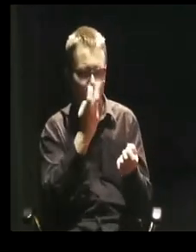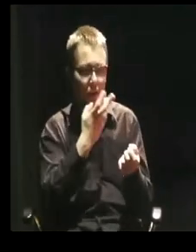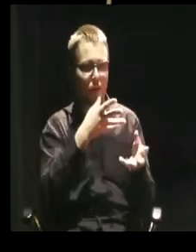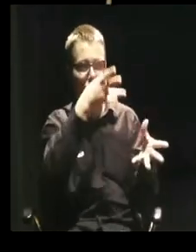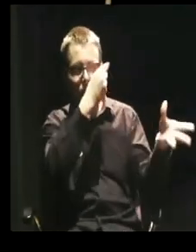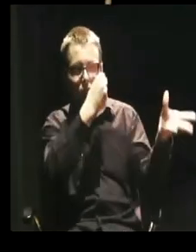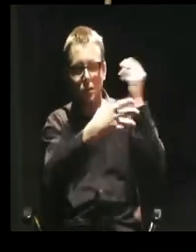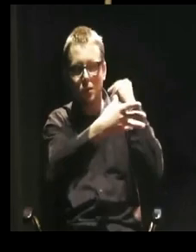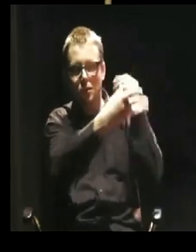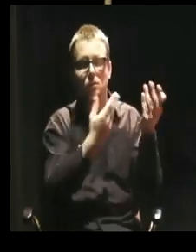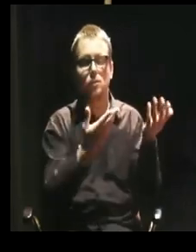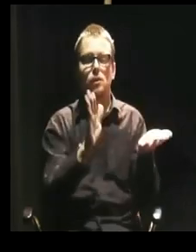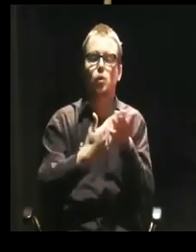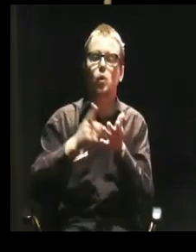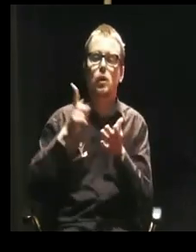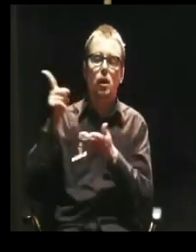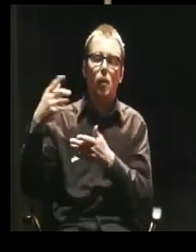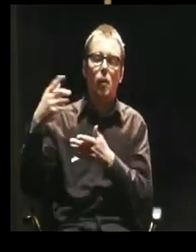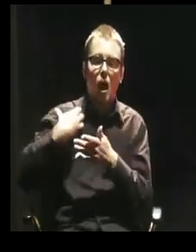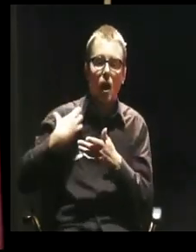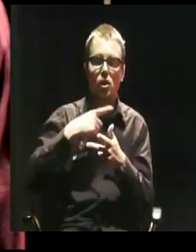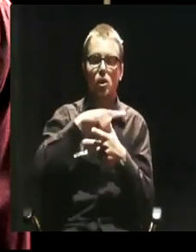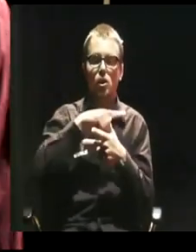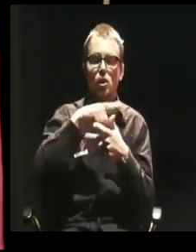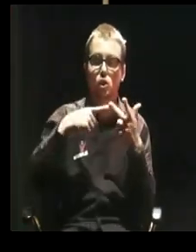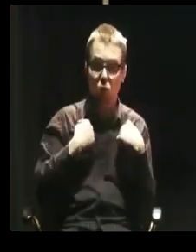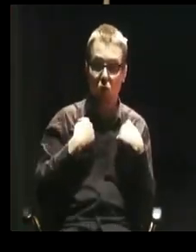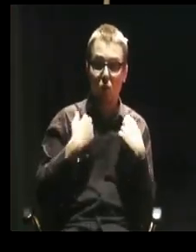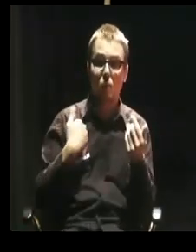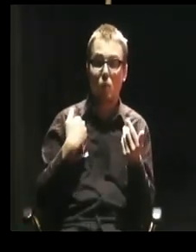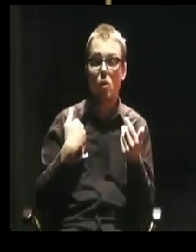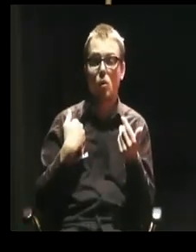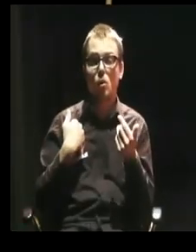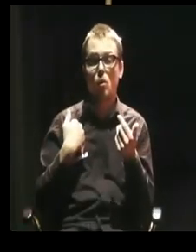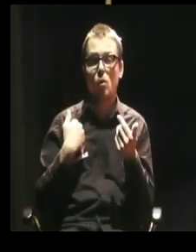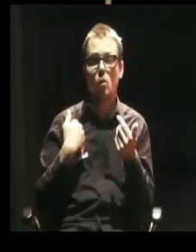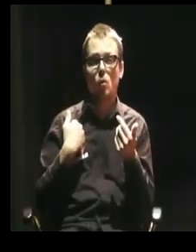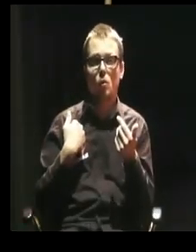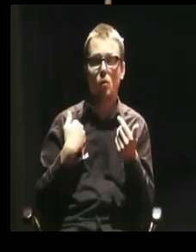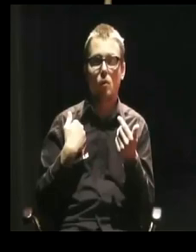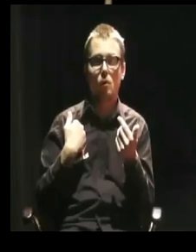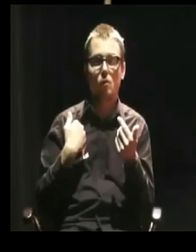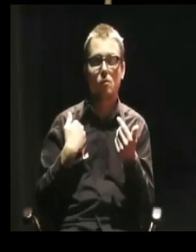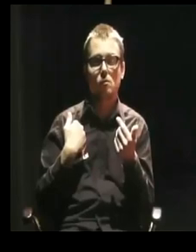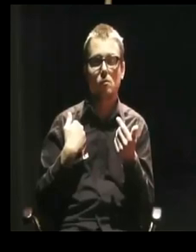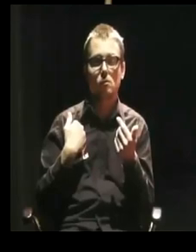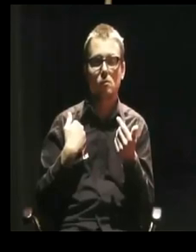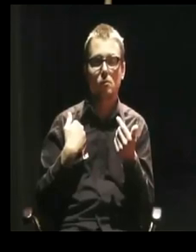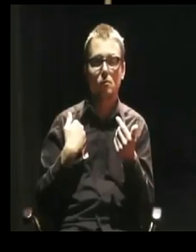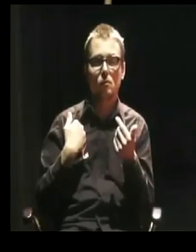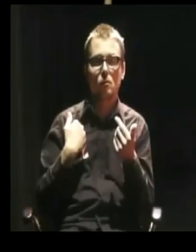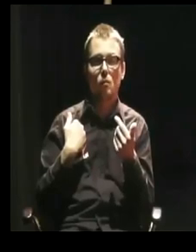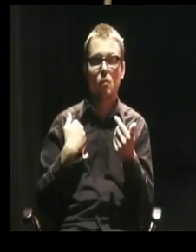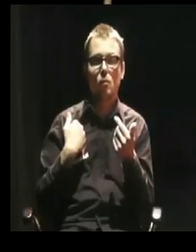z Wielkiej Brytanii mogło ze swoim motoryzacyjnym show zrobić furorę, a później jeszcze pojechać w trasę koncertową, robić to na żywo na